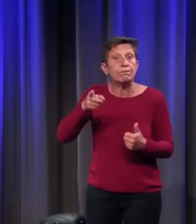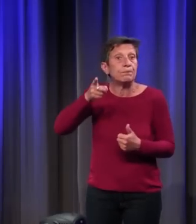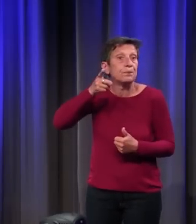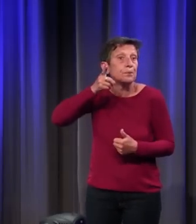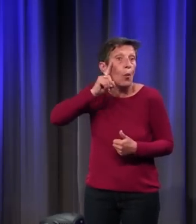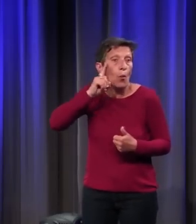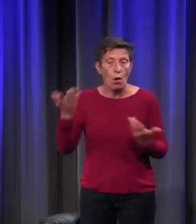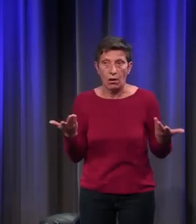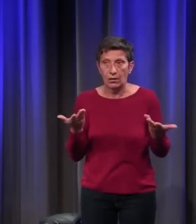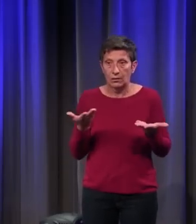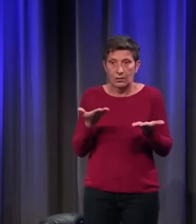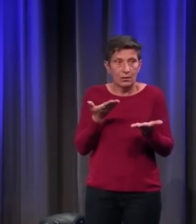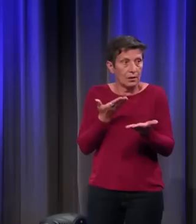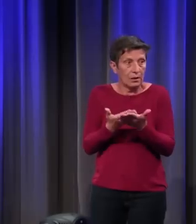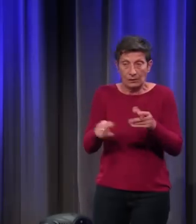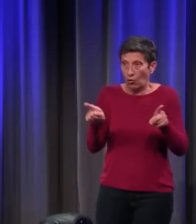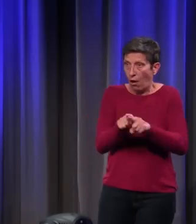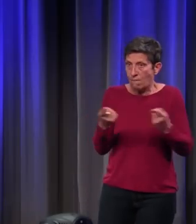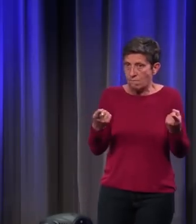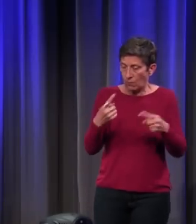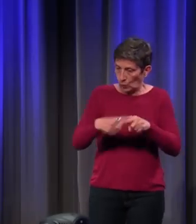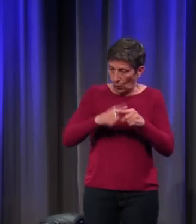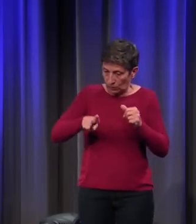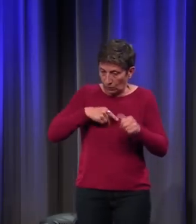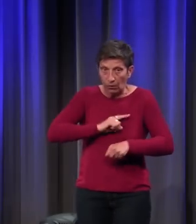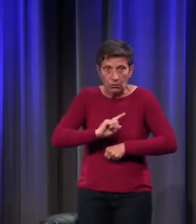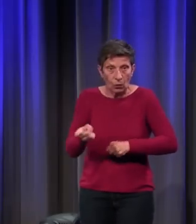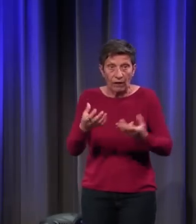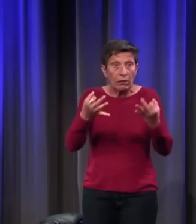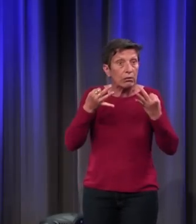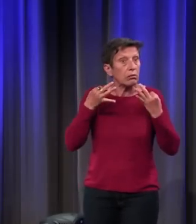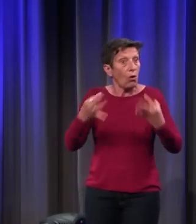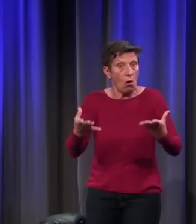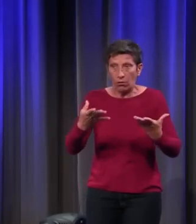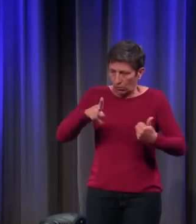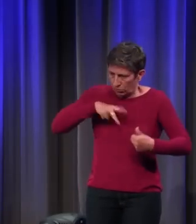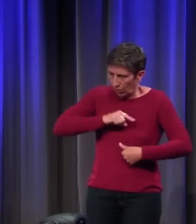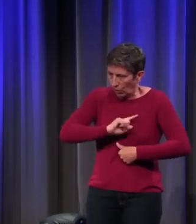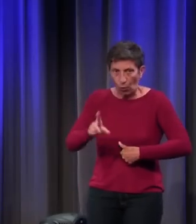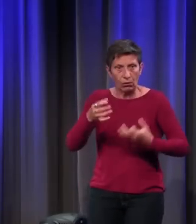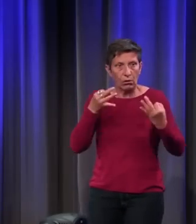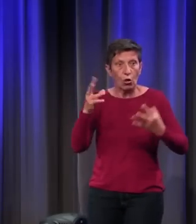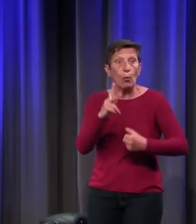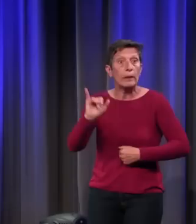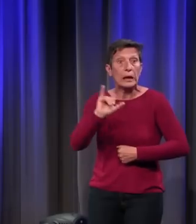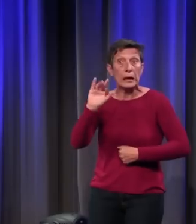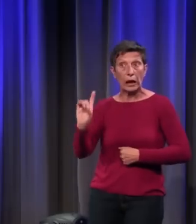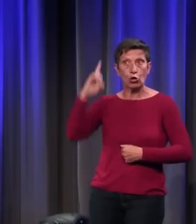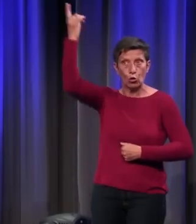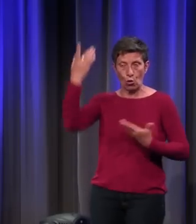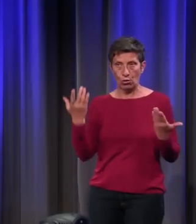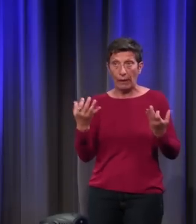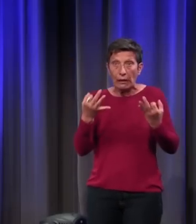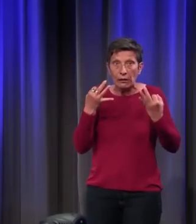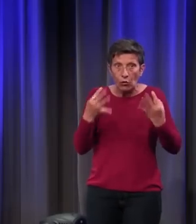'attribuer quelque chose qui ne nous appartient pas. Le temps. Le temps appartient à Dieu. Or, si on joue sur le